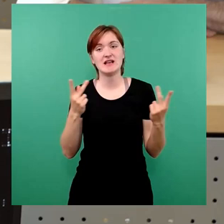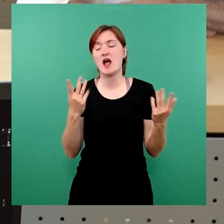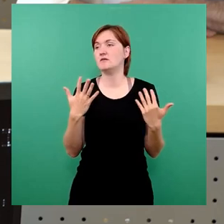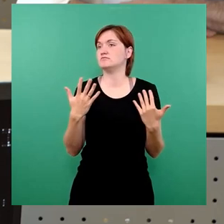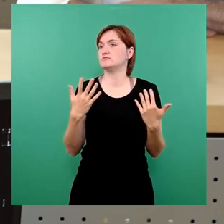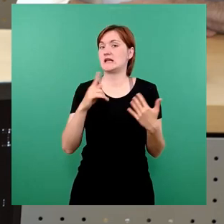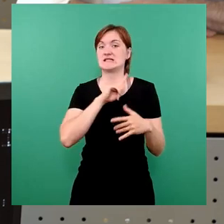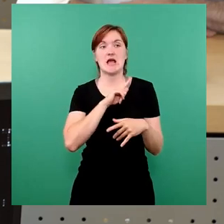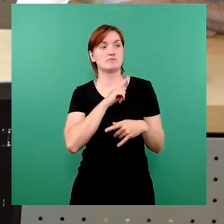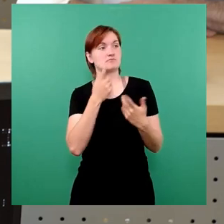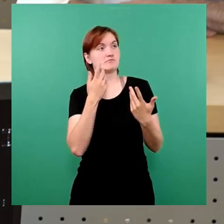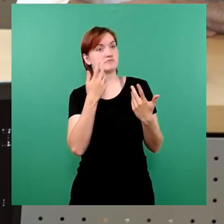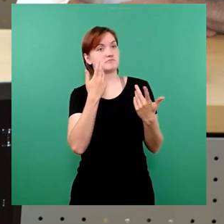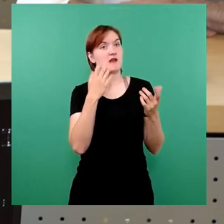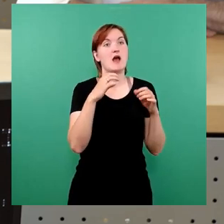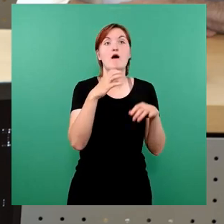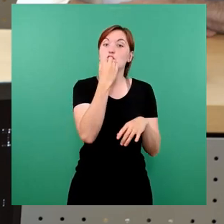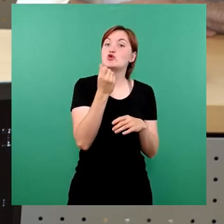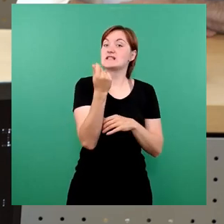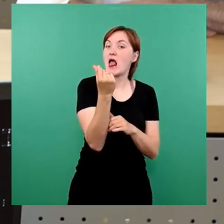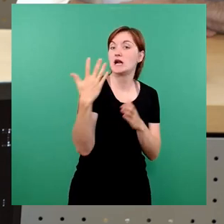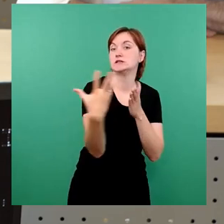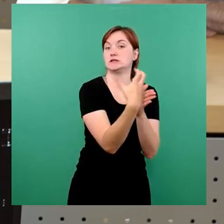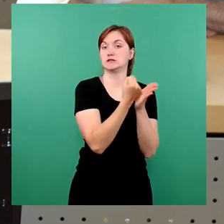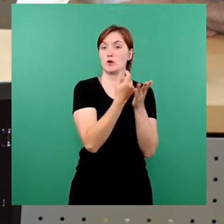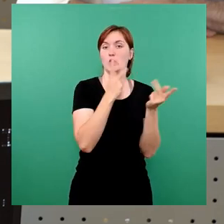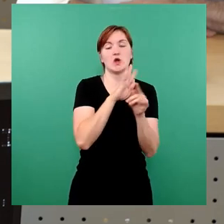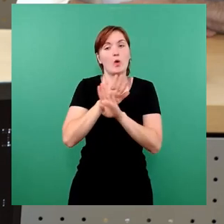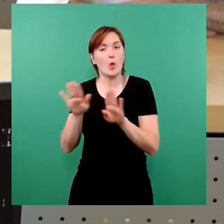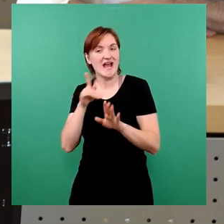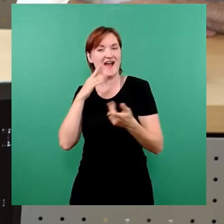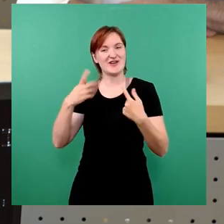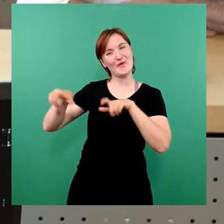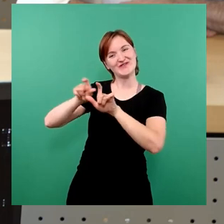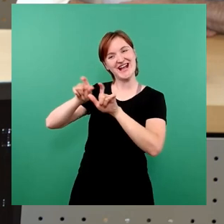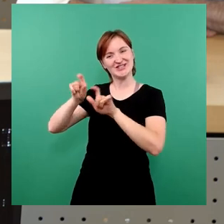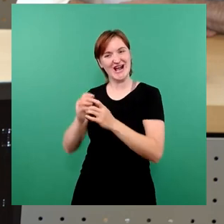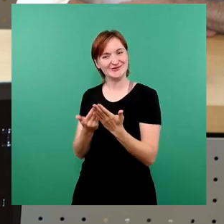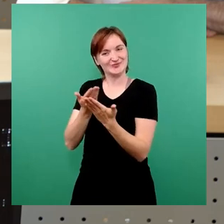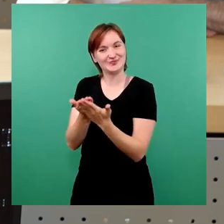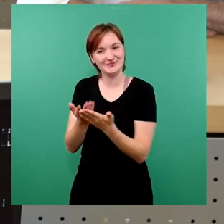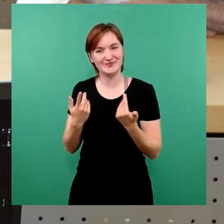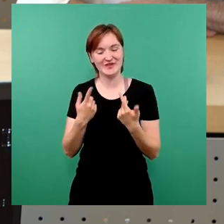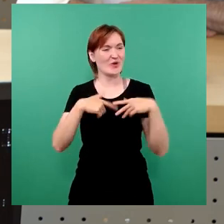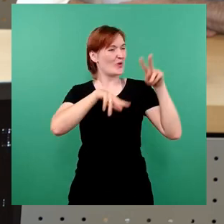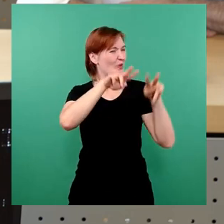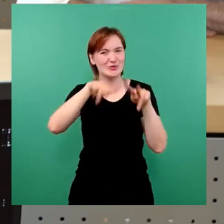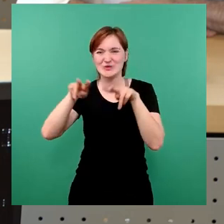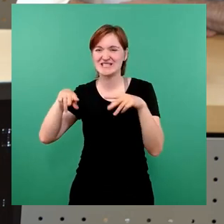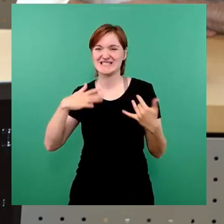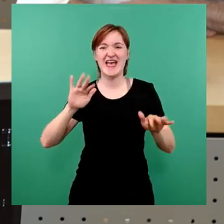kommerziell auf die Beine stellst oder nicht. Wir haben es mit massiv gestiegenen Kosten in allen Bereichen zu tun. Jede Dienstleistung,